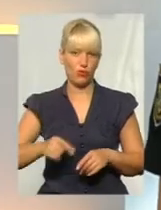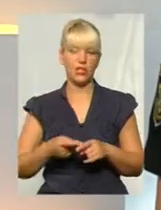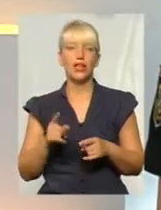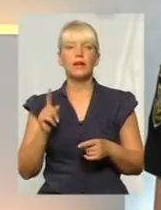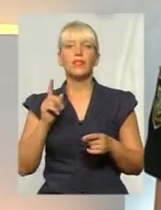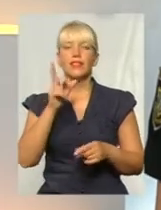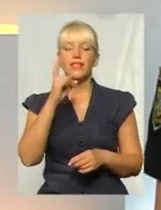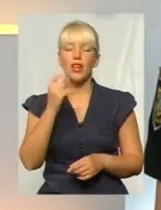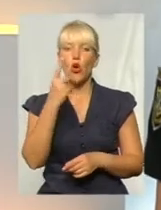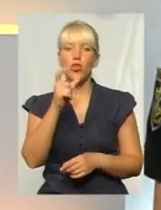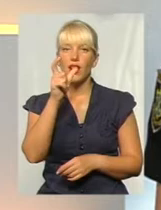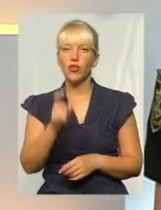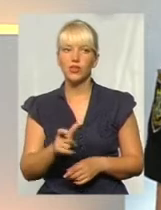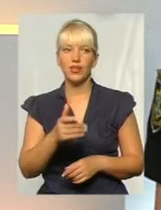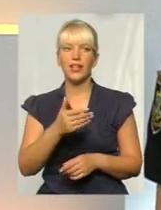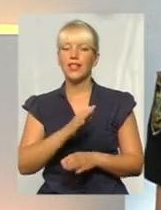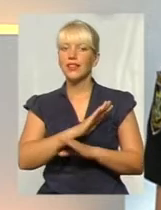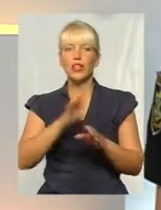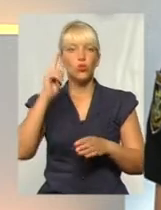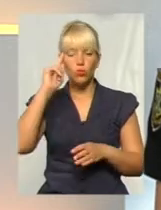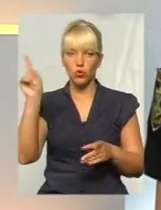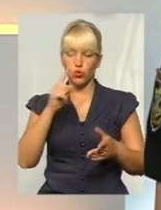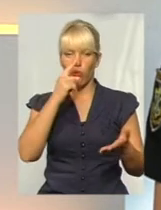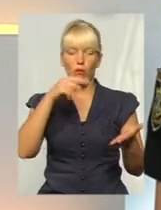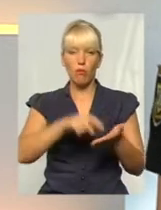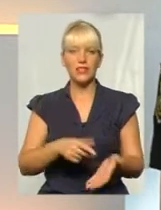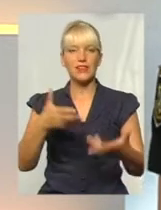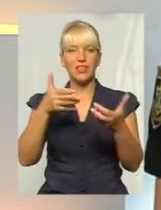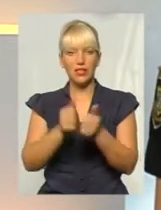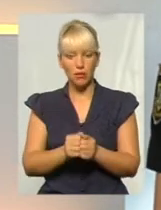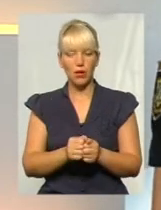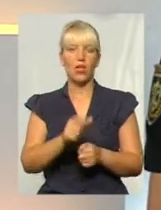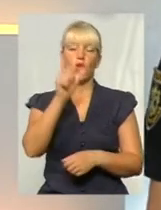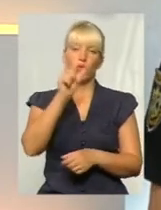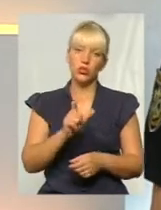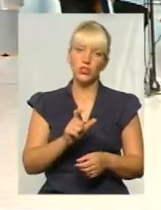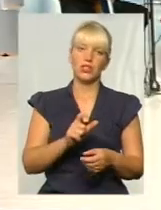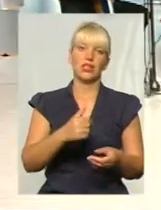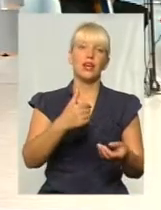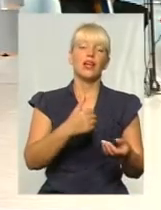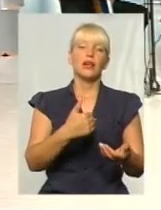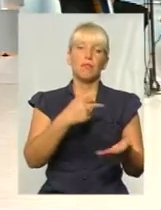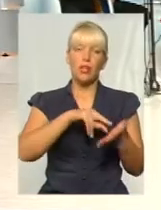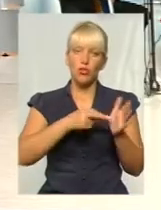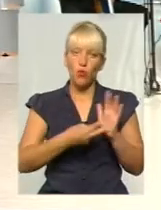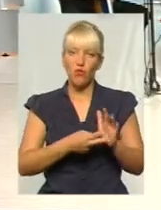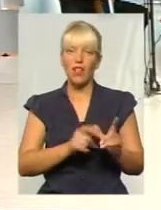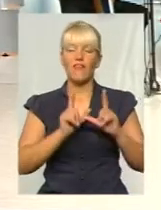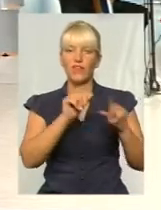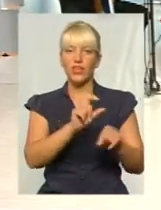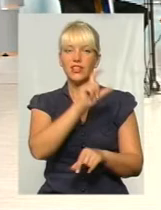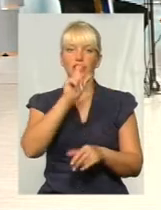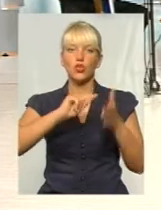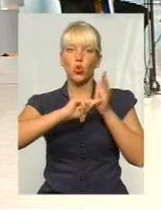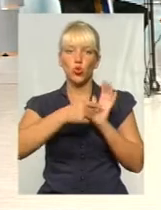потрапила в ДТП, не планувала потрапити в ДТП. Вона планувала виїхати з точки А і переїхати в точку Б. Але є певний випадок,